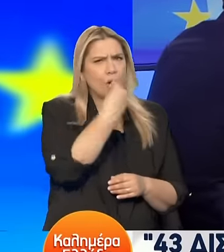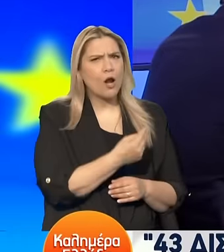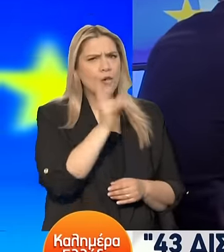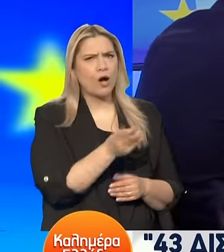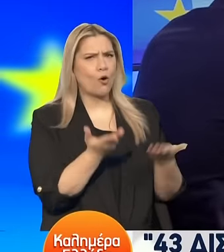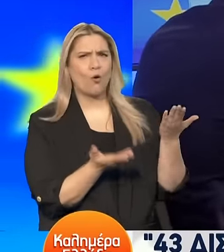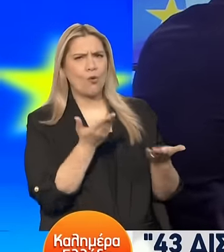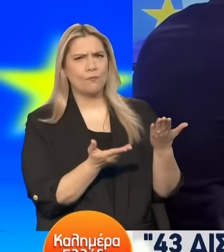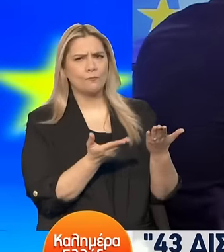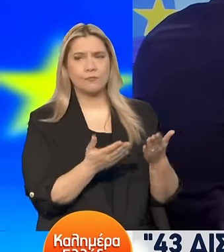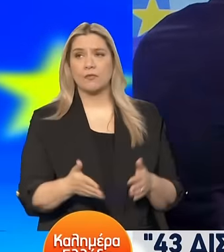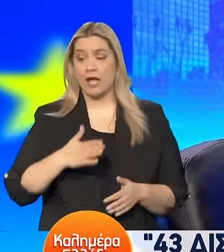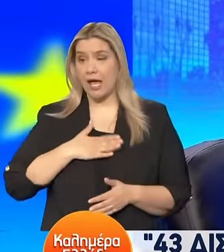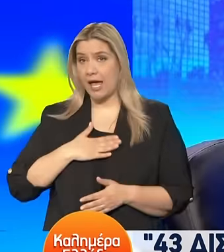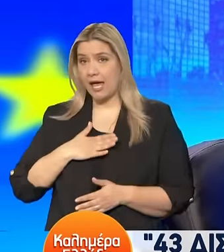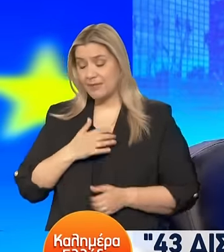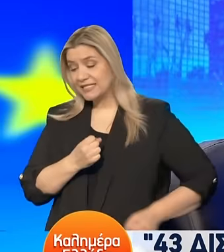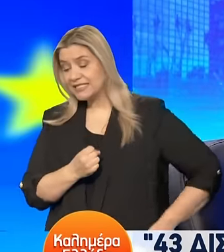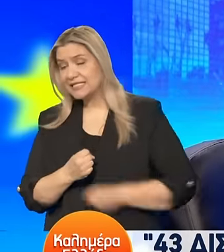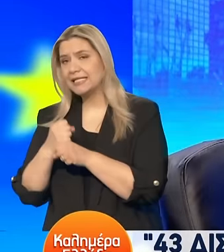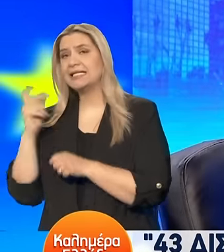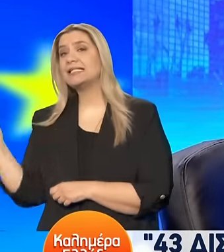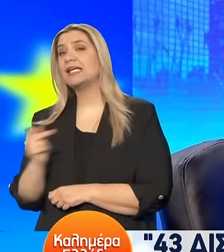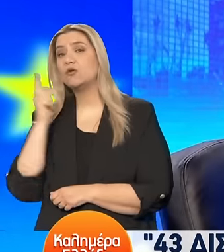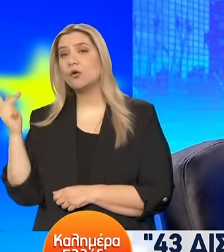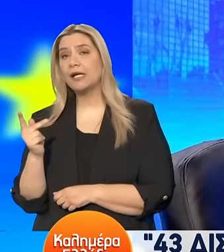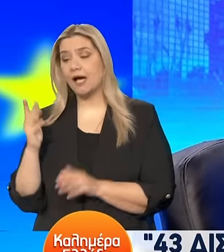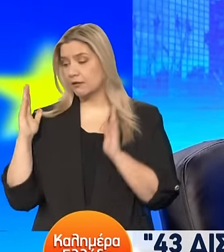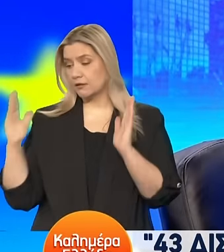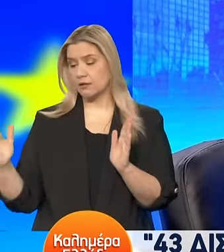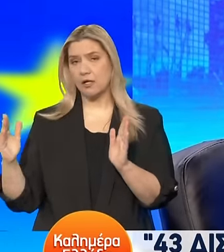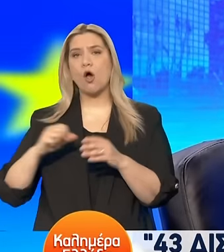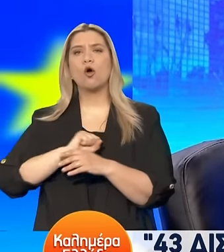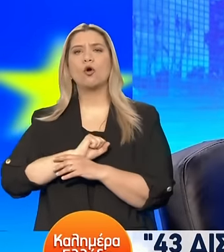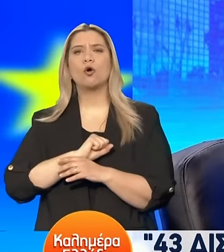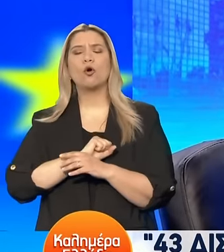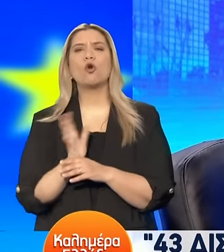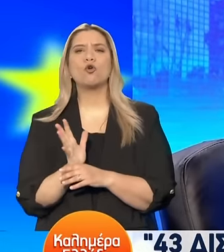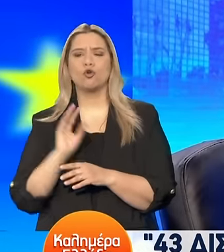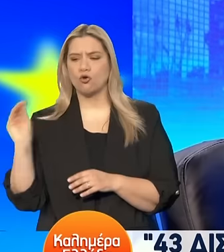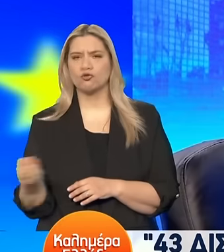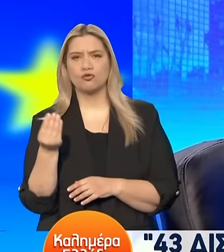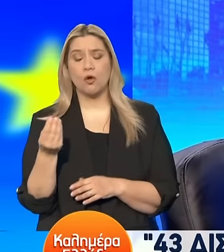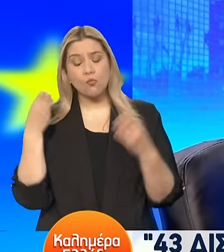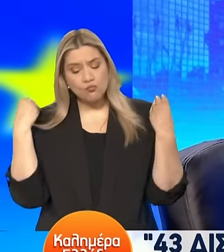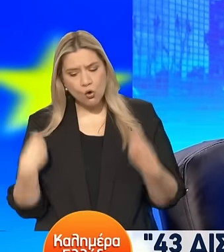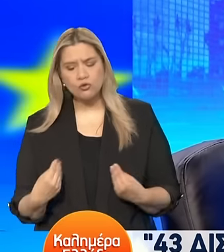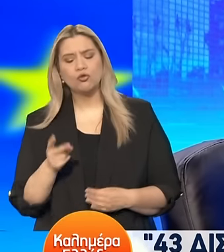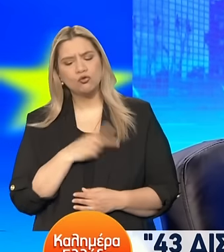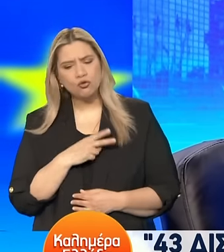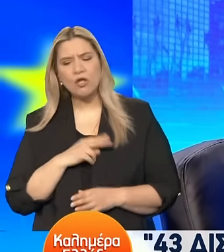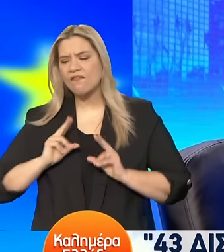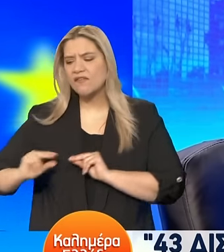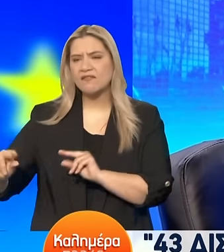Εμείς δώσαμε μεγάλη στήριξη στην κοινωνία την εποχή του κορονοϊού και κάναμε πάρα πολύ καλά. Όπως το έκαναν πολλές ευρωπαϊκές χώρες κρατήσαμε